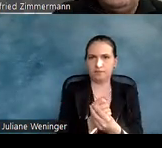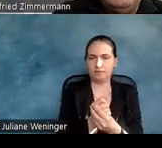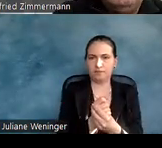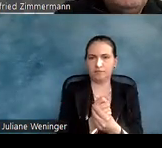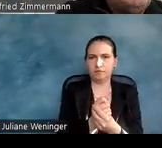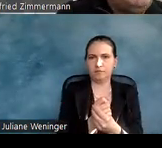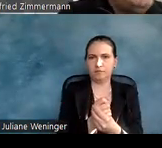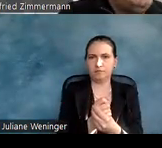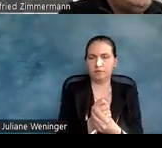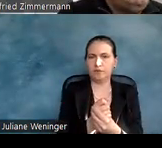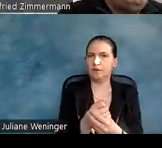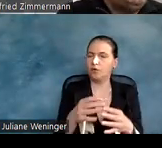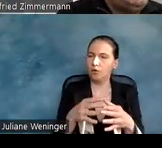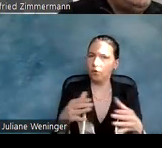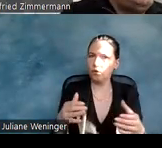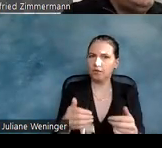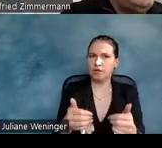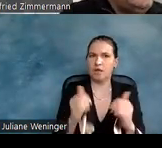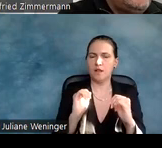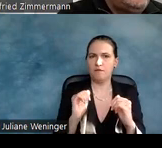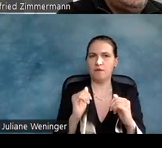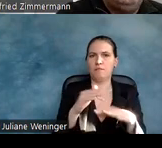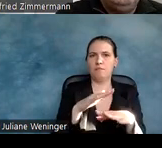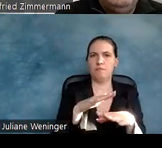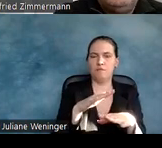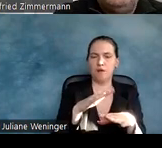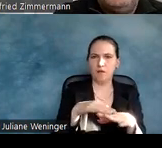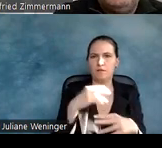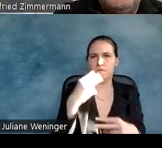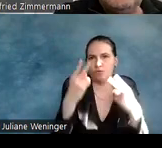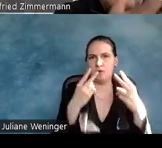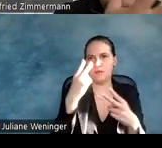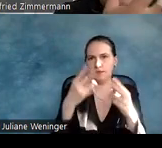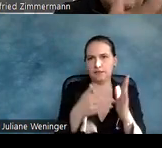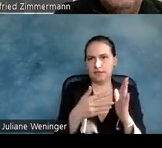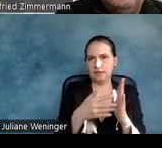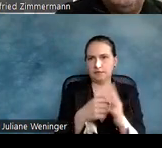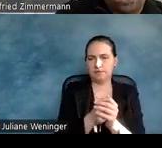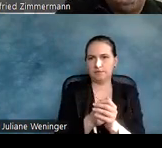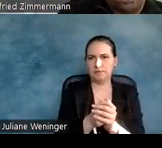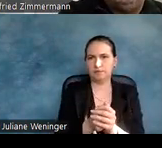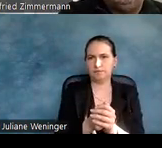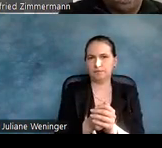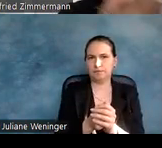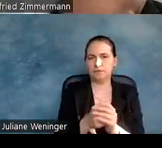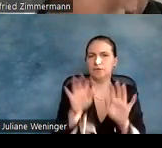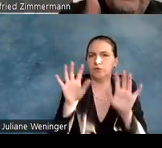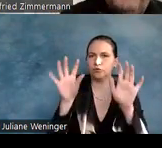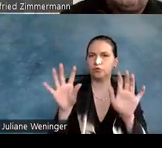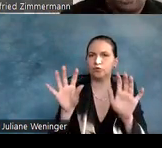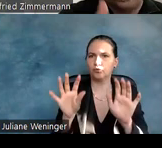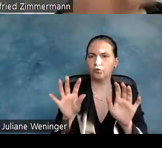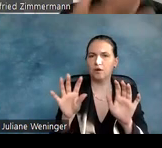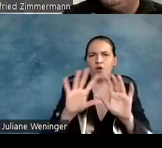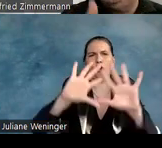eine Riesenhilfe für Manuelle, für zu testen, also man kriegt die komplette Struktur, man kann